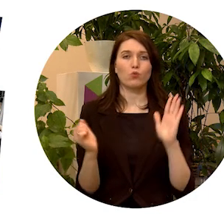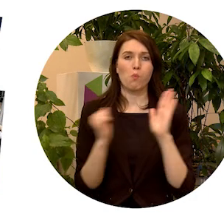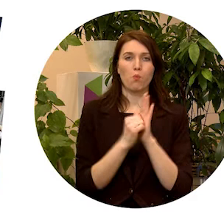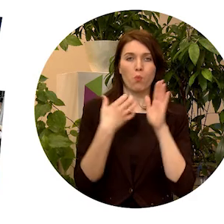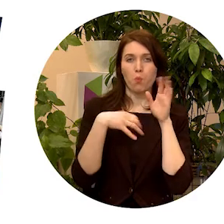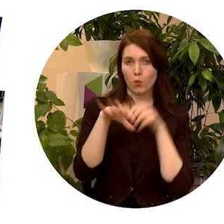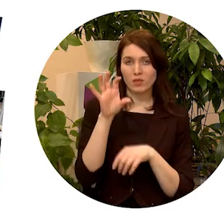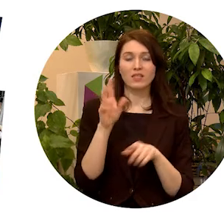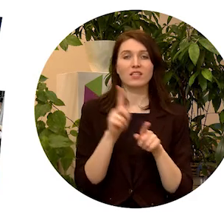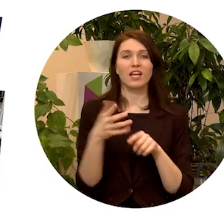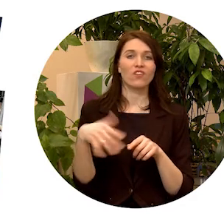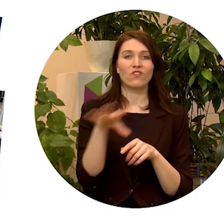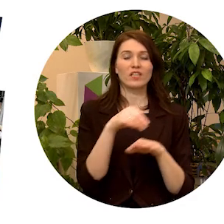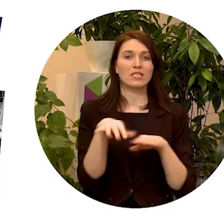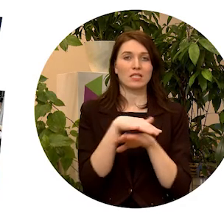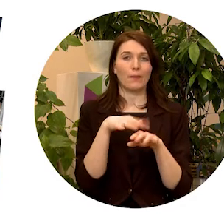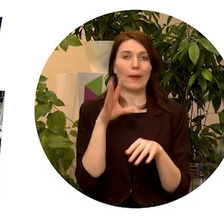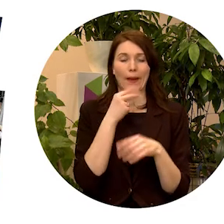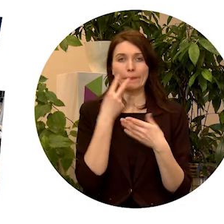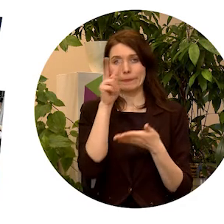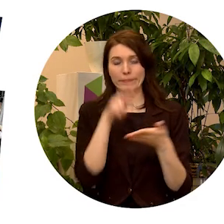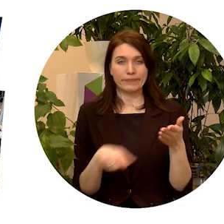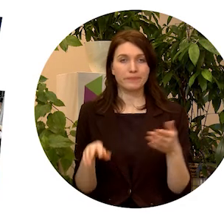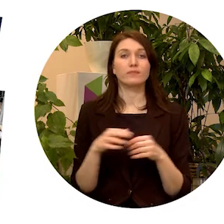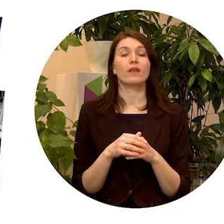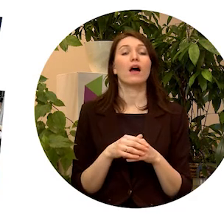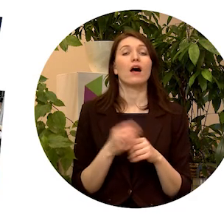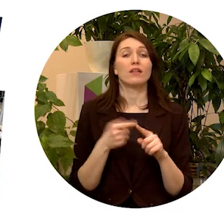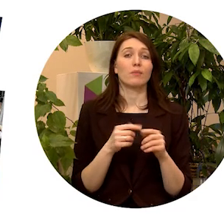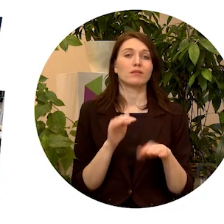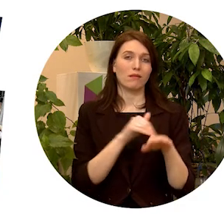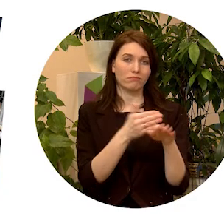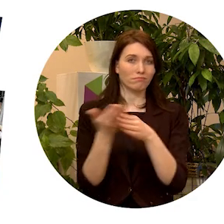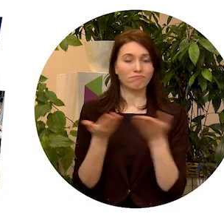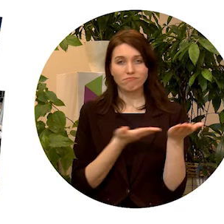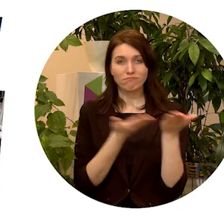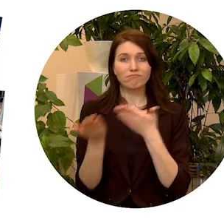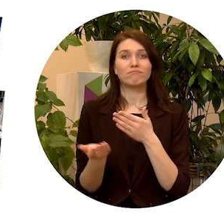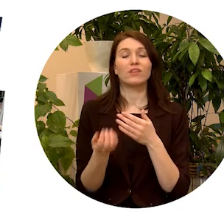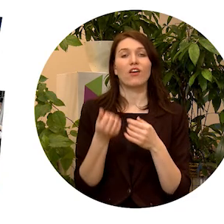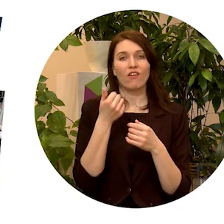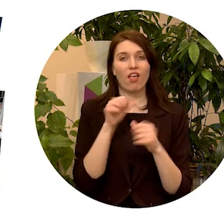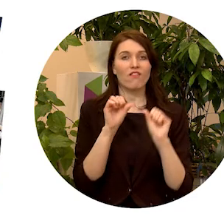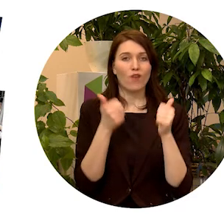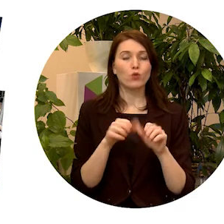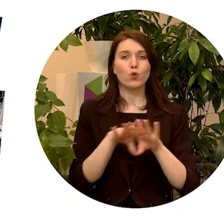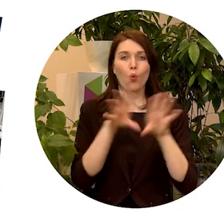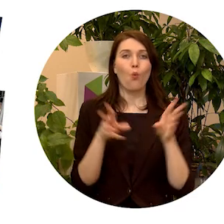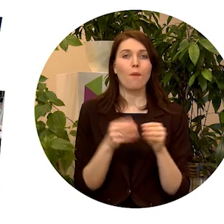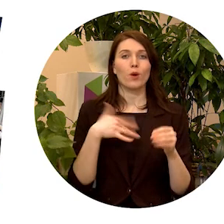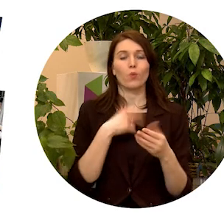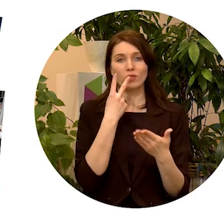publicēts un visiem publiski pieejams, tā kā tas aicinājums ir joprojām arī veidot šo te kopīgo